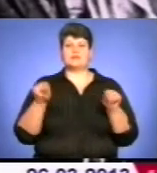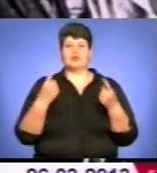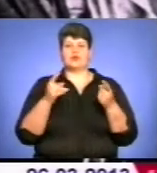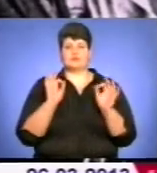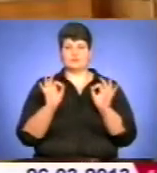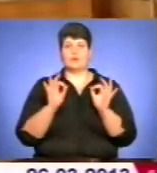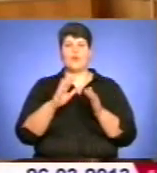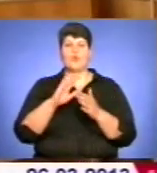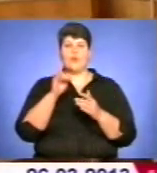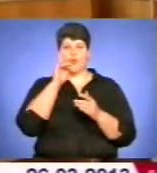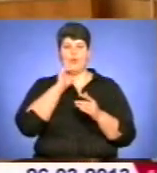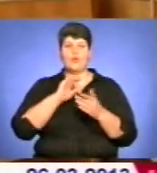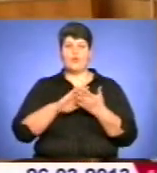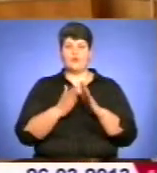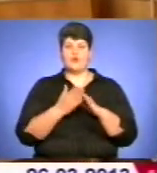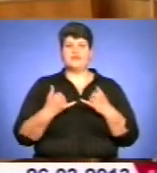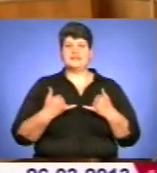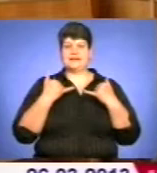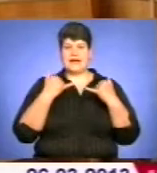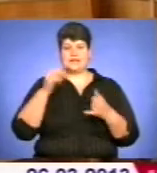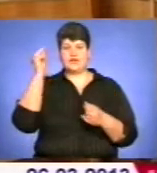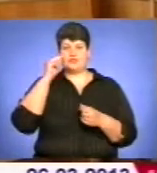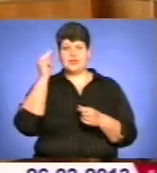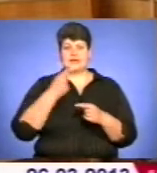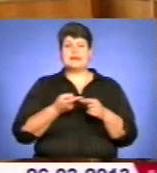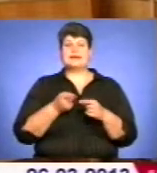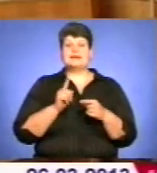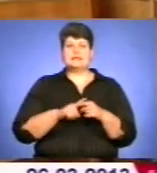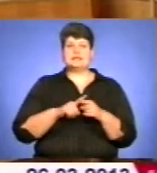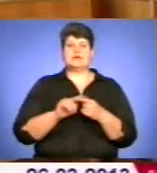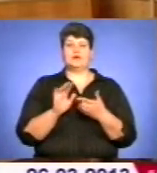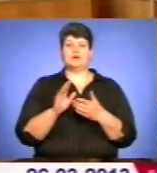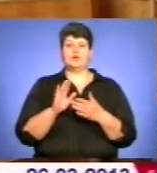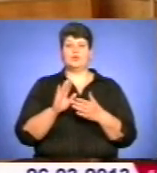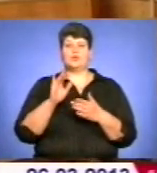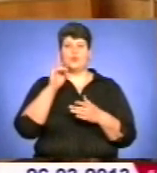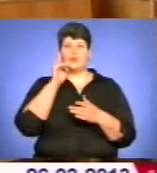навчання. Такі комфортні умови були запрограмовані для